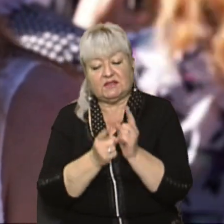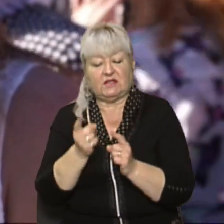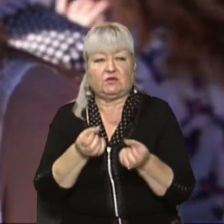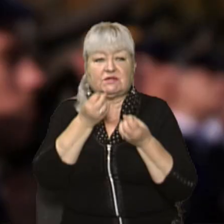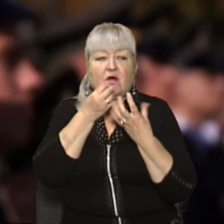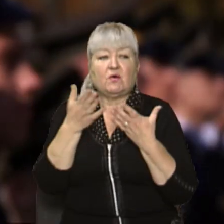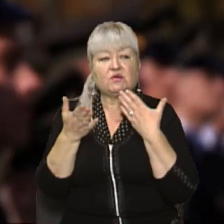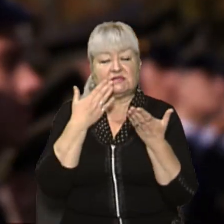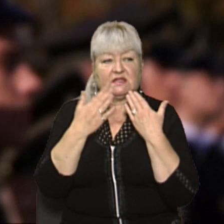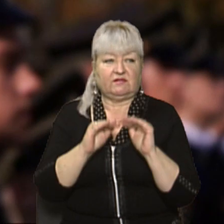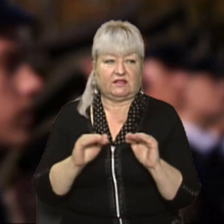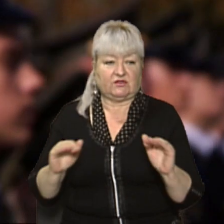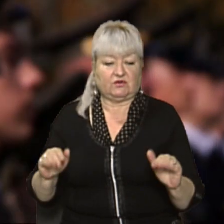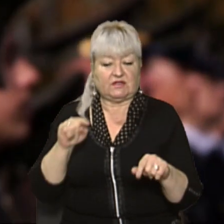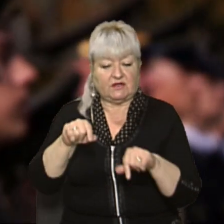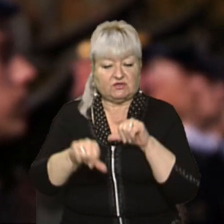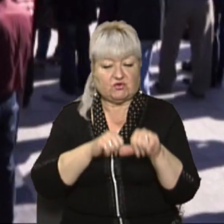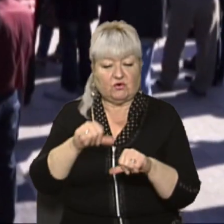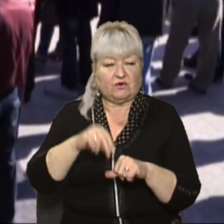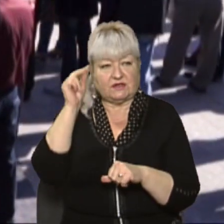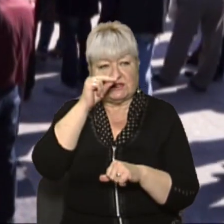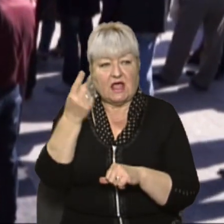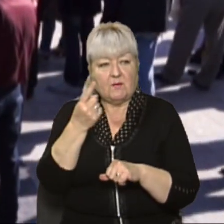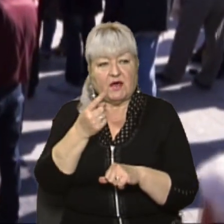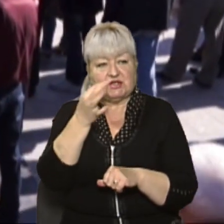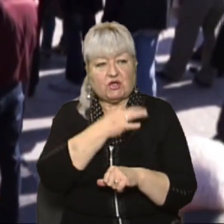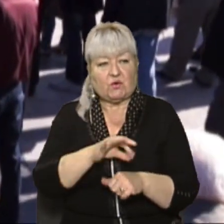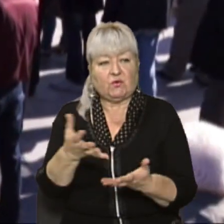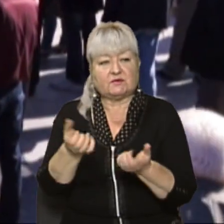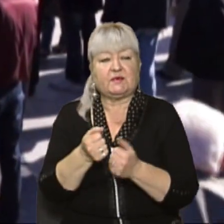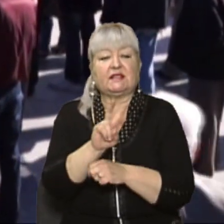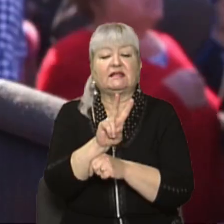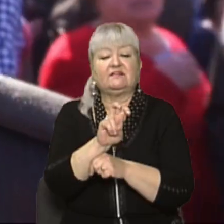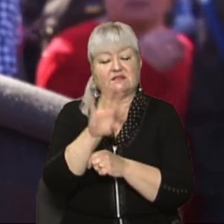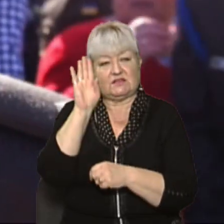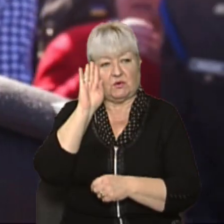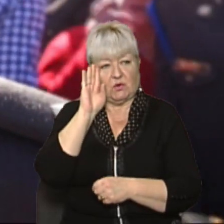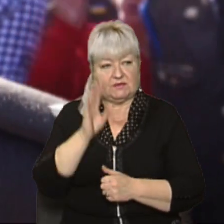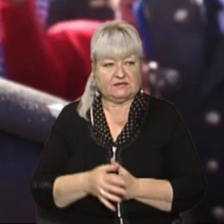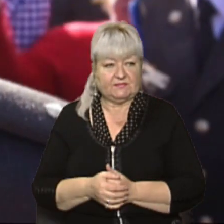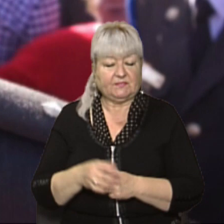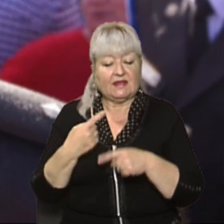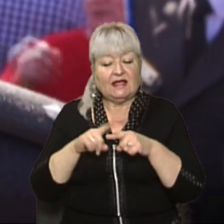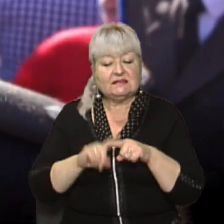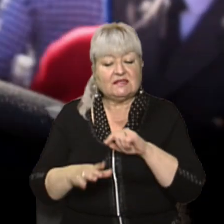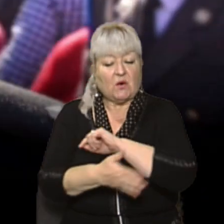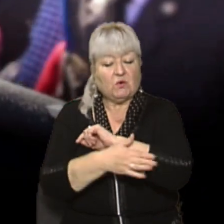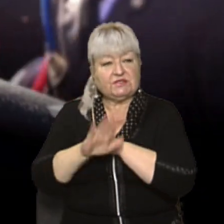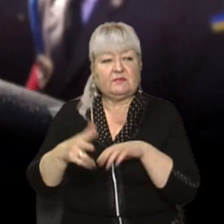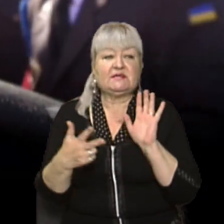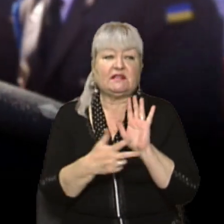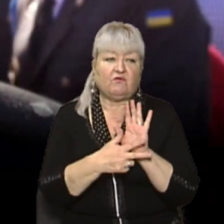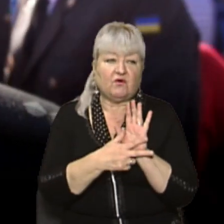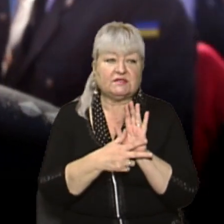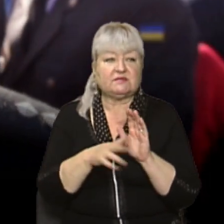ставлення до дітей». Цьогоріч на перший курс навчання до ліцею зарахували дві сотні хлопців. «Це учні після восьмого